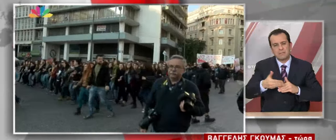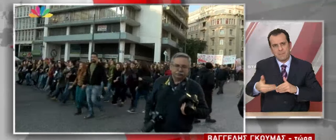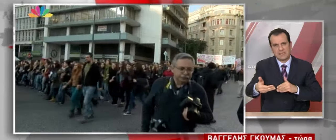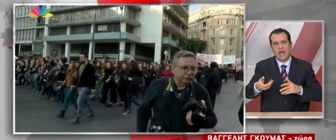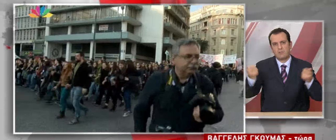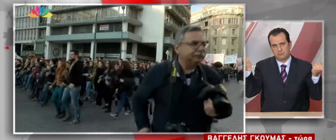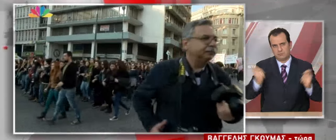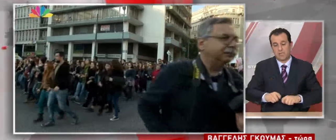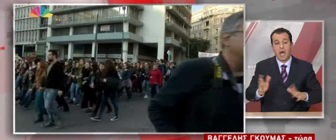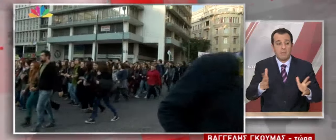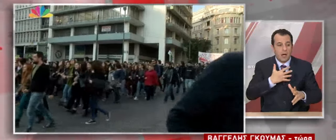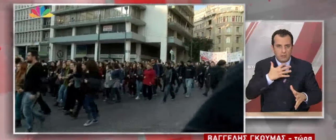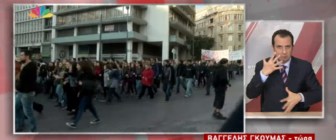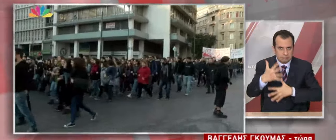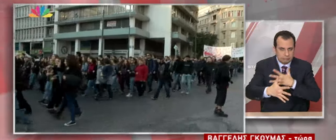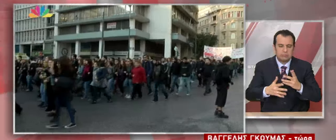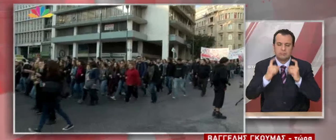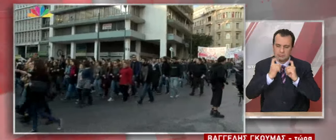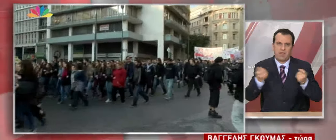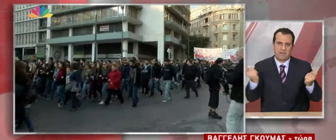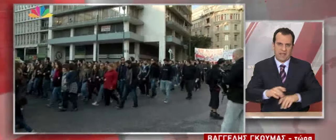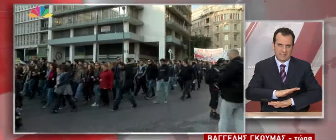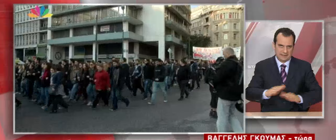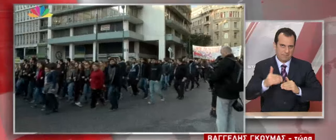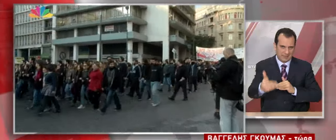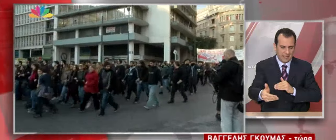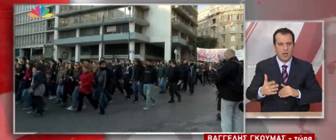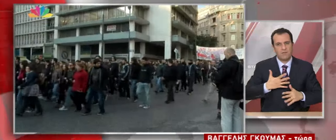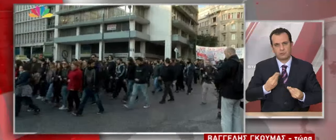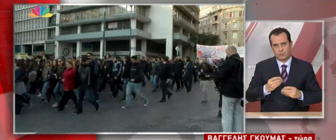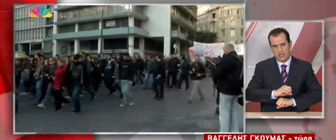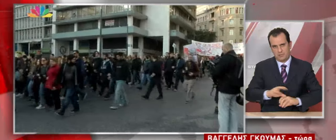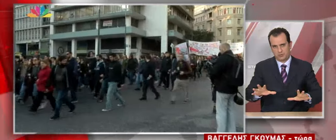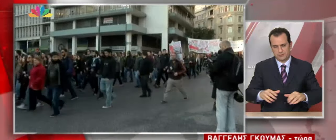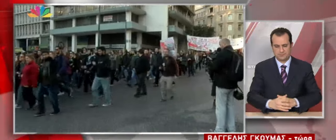ρολά, εάν και φόσον χρειαστεί να σε ευχαριστήσουμε πολύ για την ενημερώση.